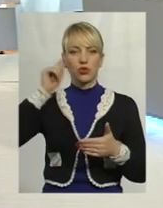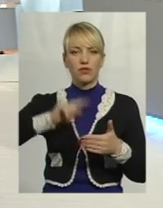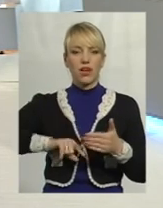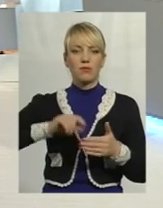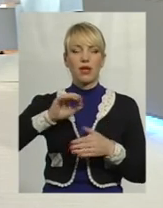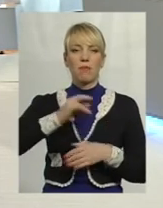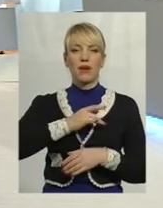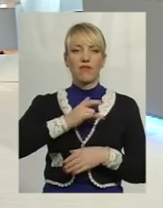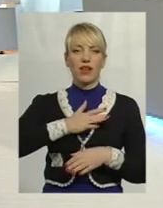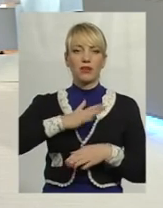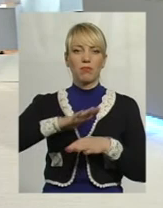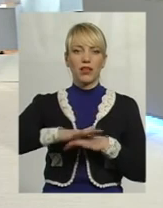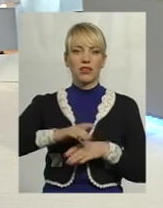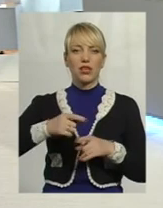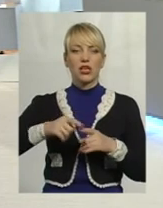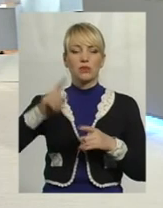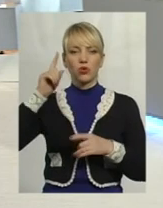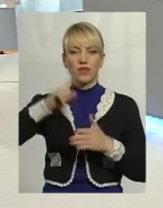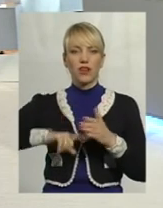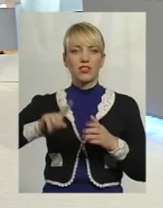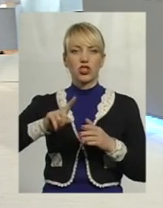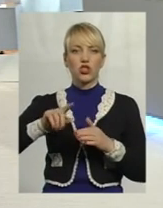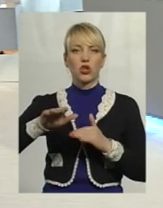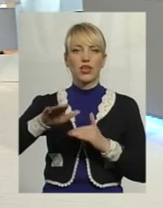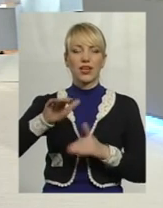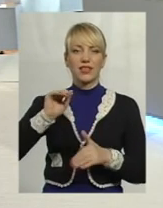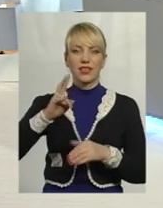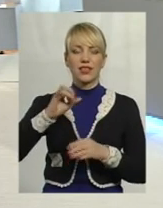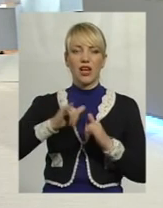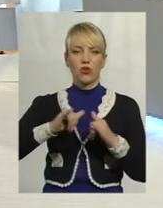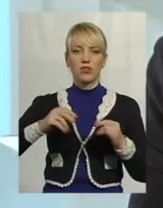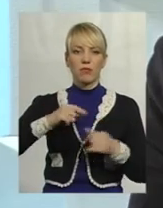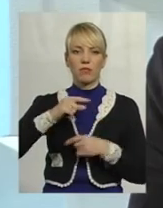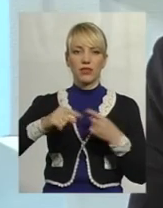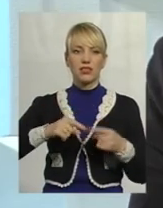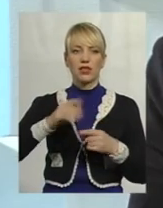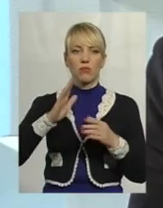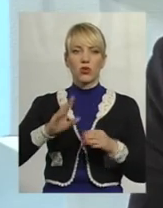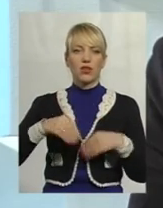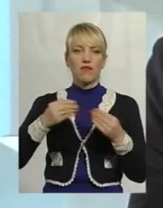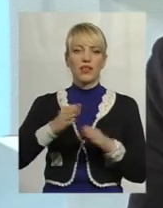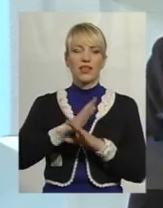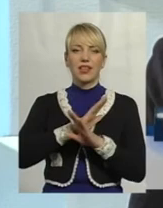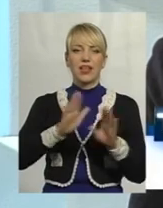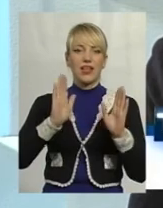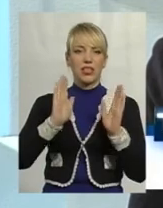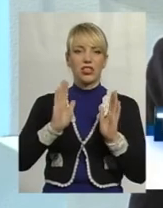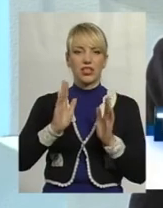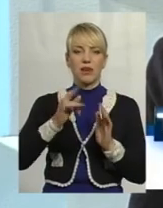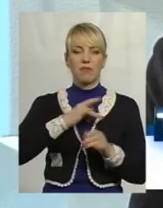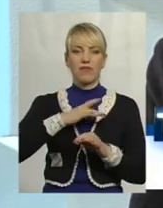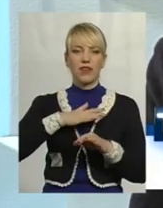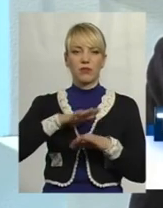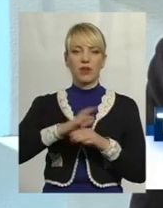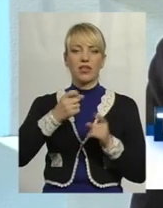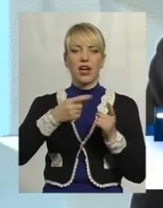Приватбанк сподівається, що кредити на розвиток бізнесу буде видавати не лише Приватбанк, тобто, участь у програмі візьме не лише Приватбанк,